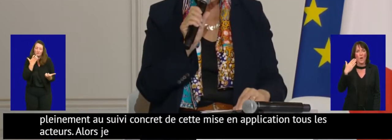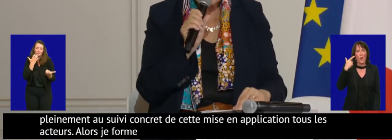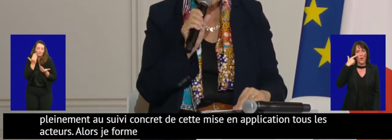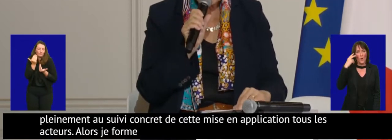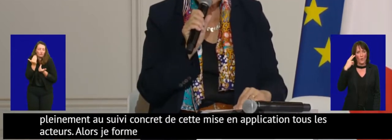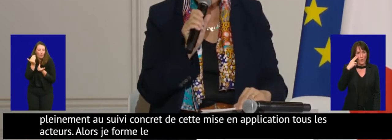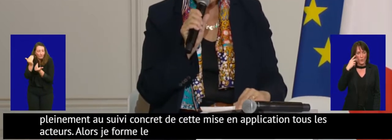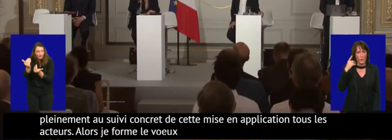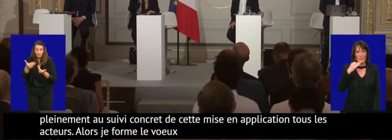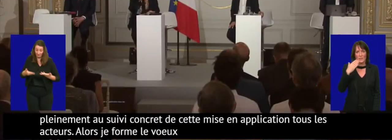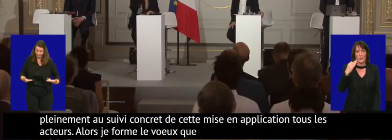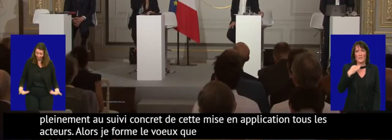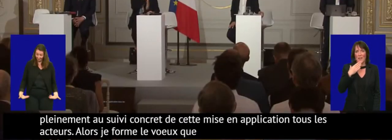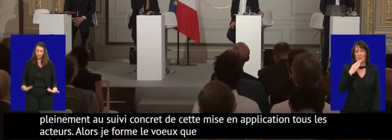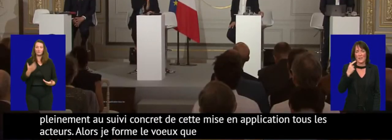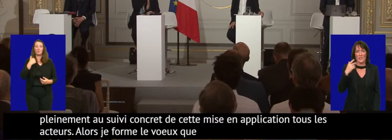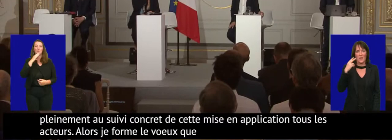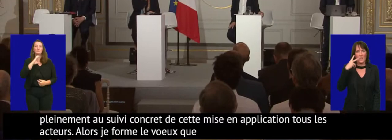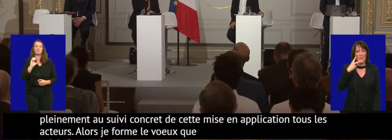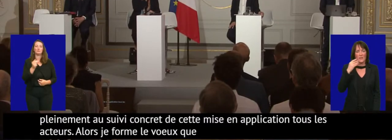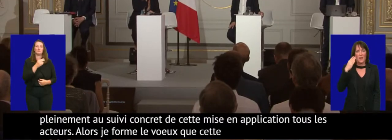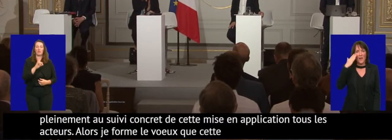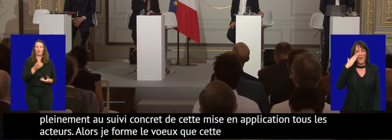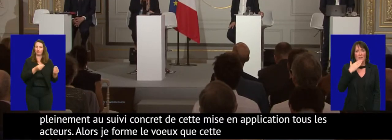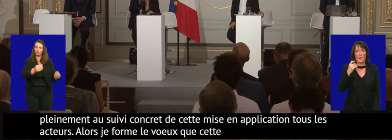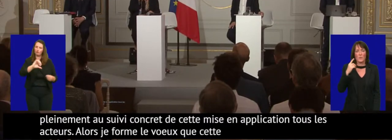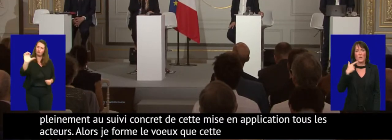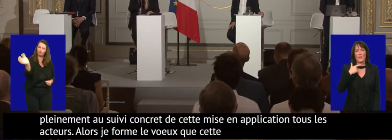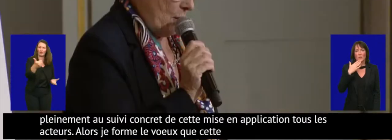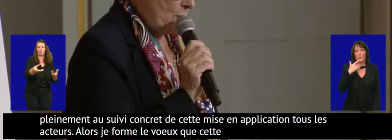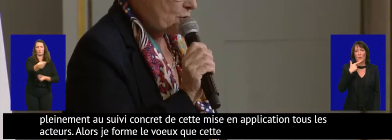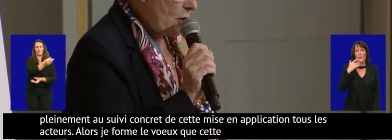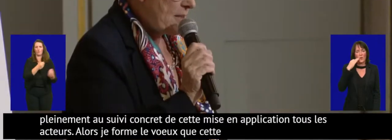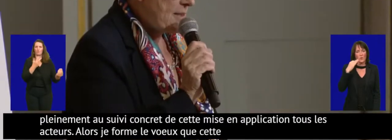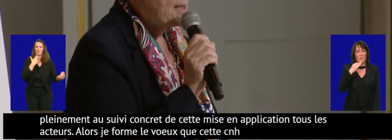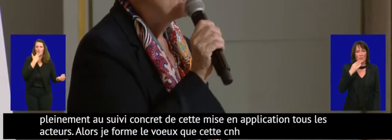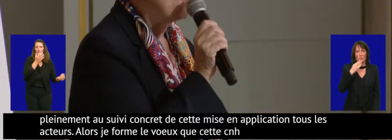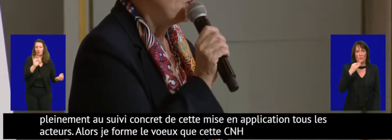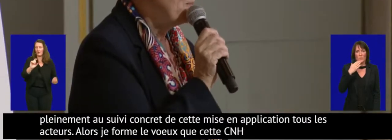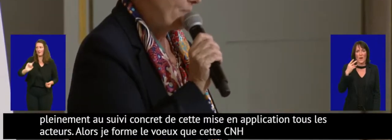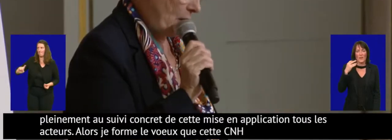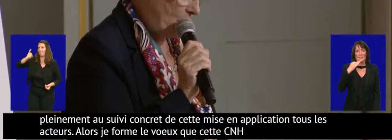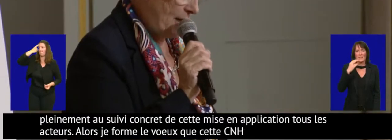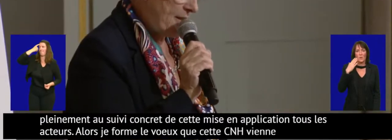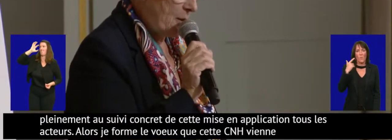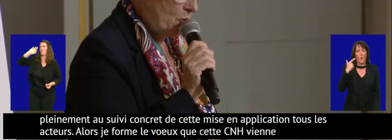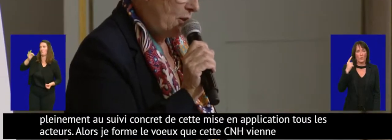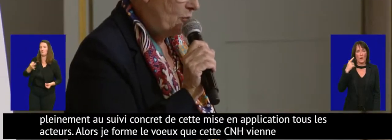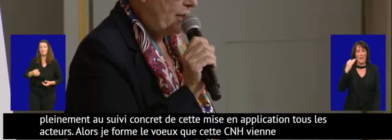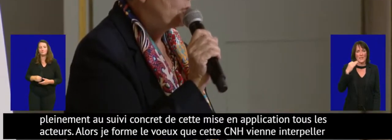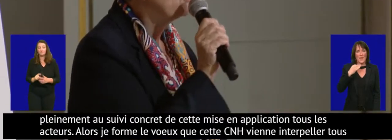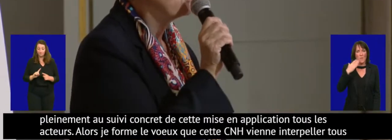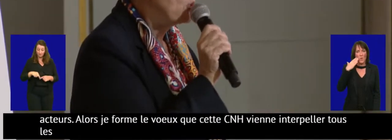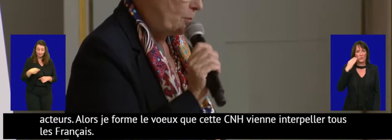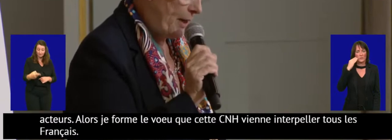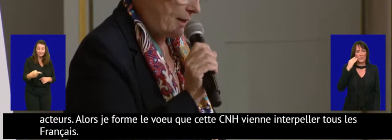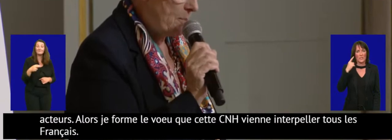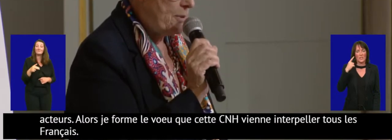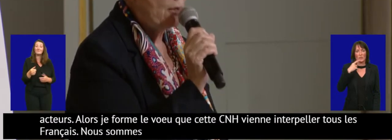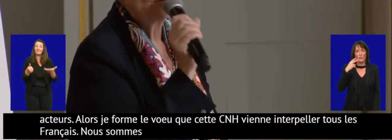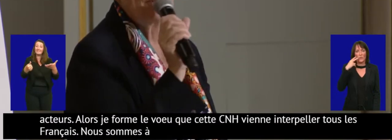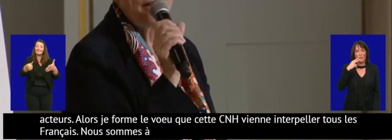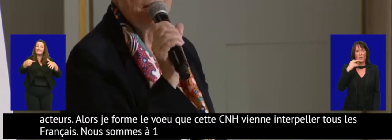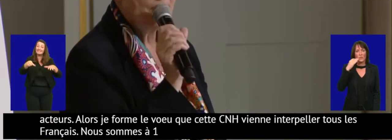cette CNH vienne interpeller tous les Français. Nous sommes à 16 mois de la cérémonie d'ouverture des Jeux